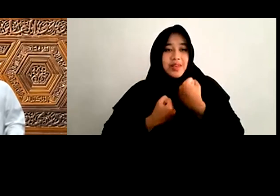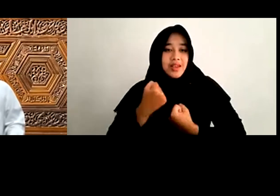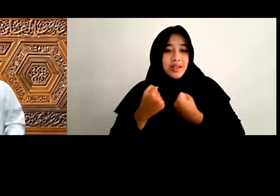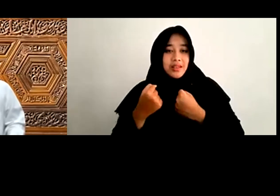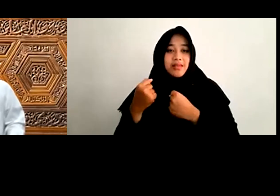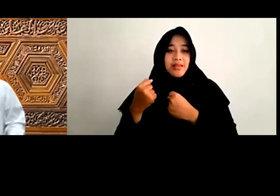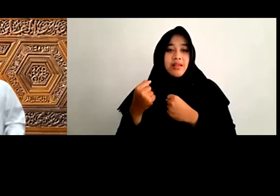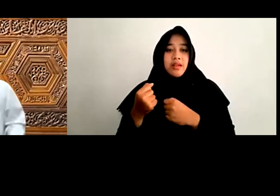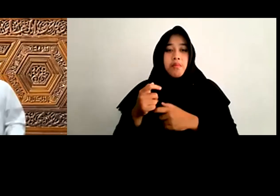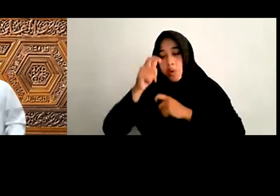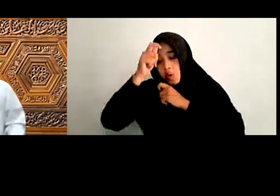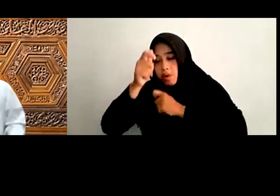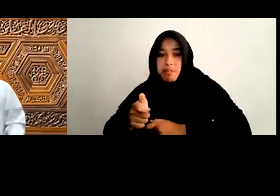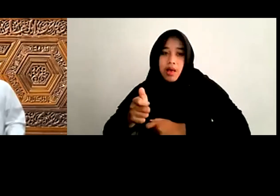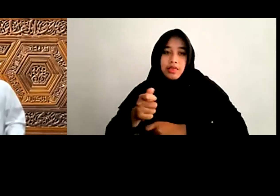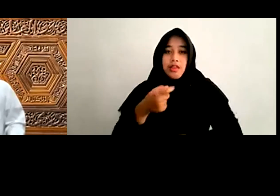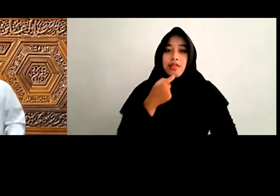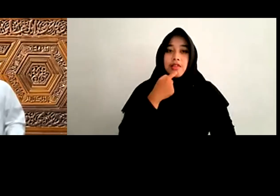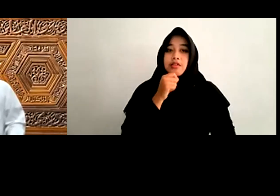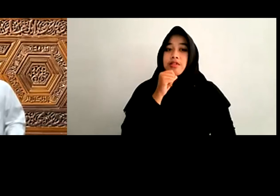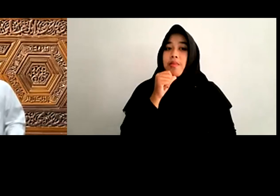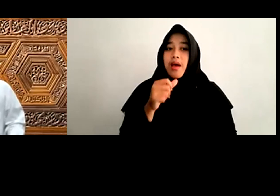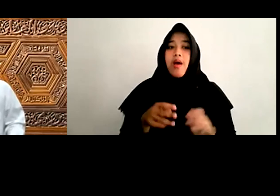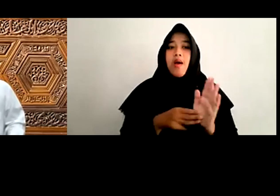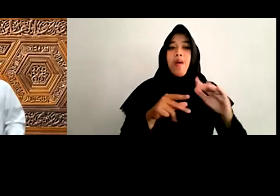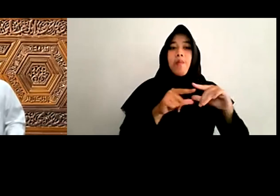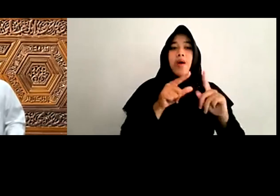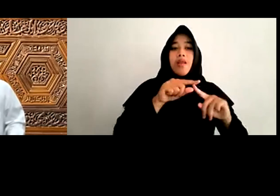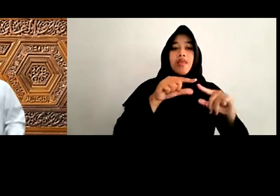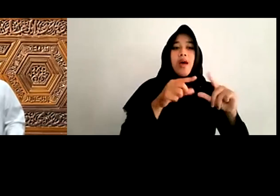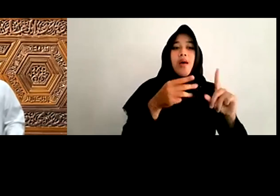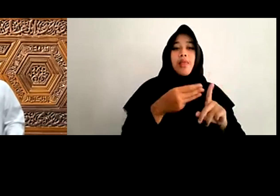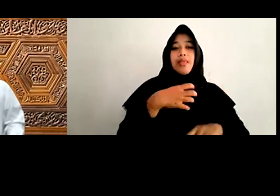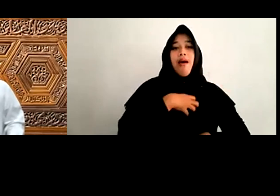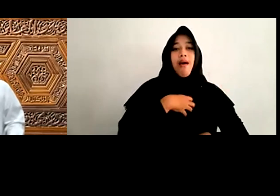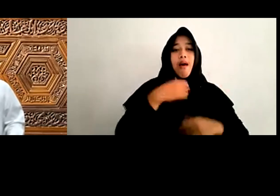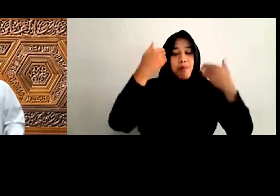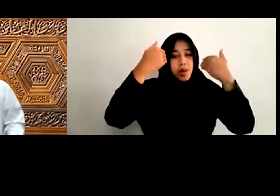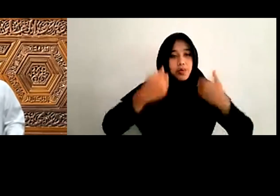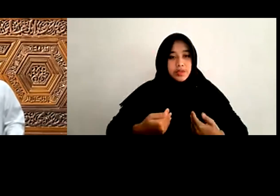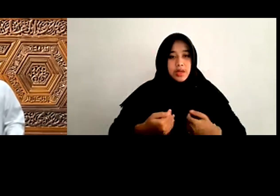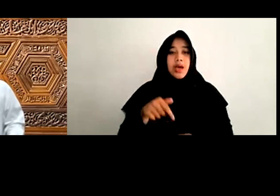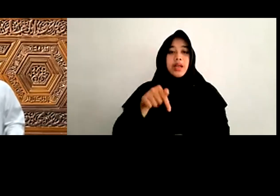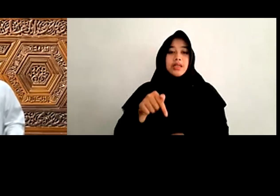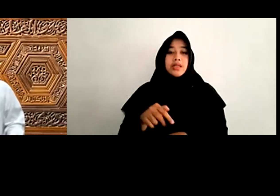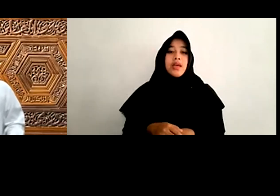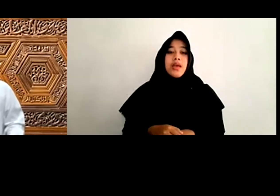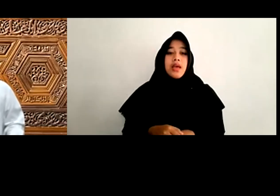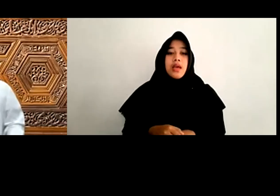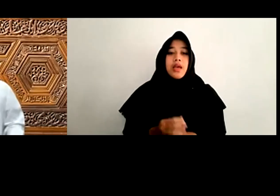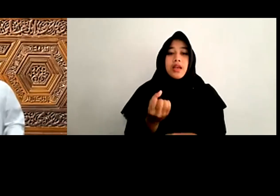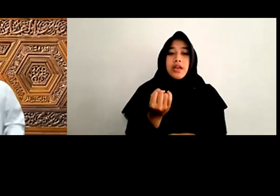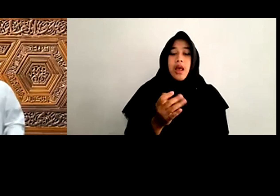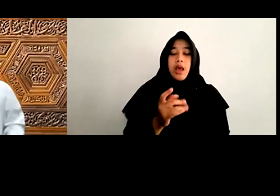manusia Disinilah Makawasidus syariah Sebagai nilai Sebagai prinsip Dan sekaligus